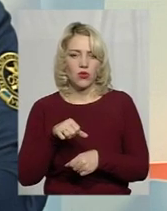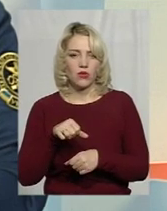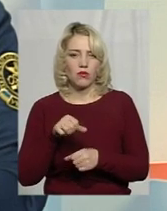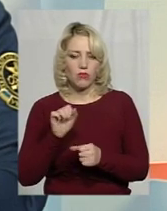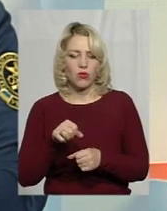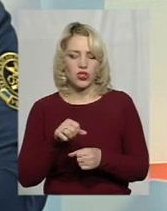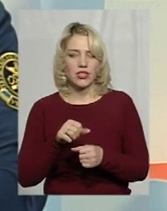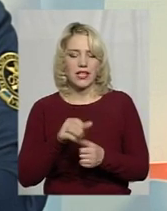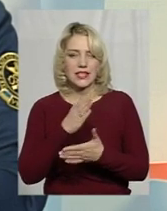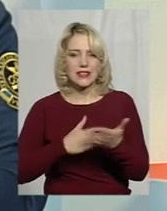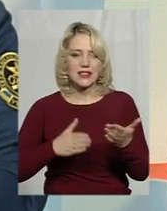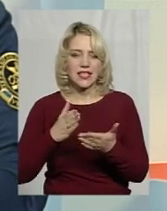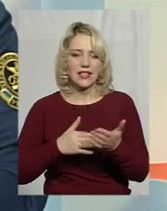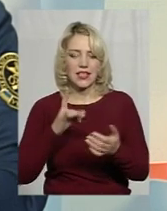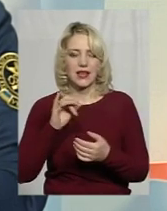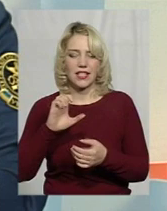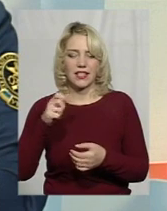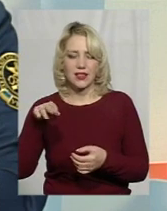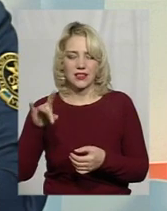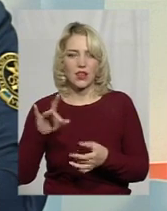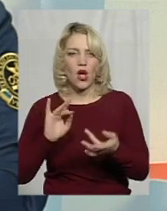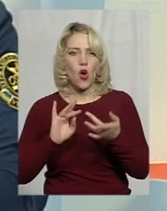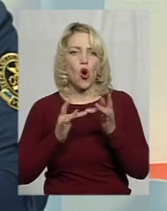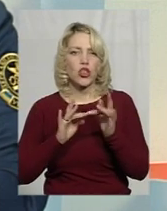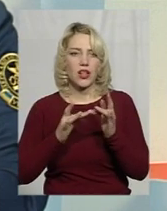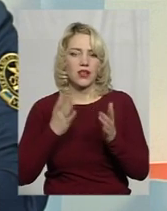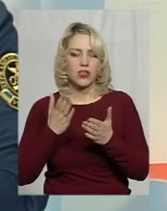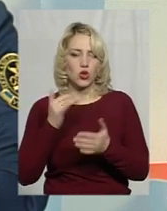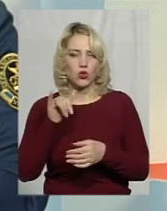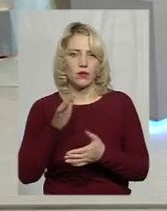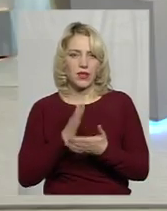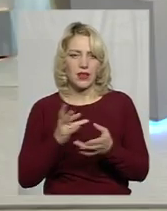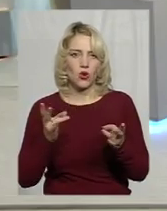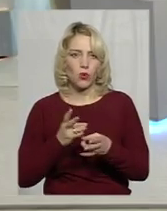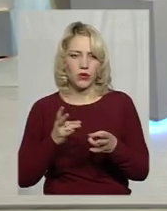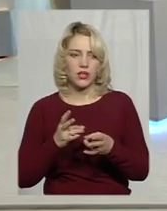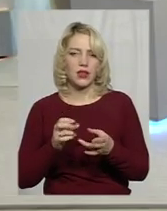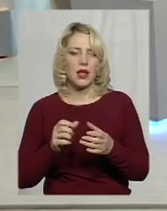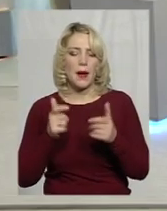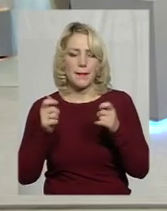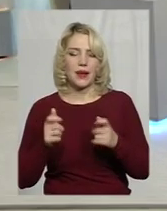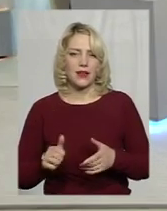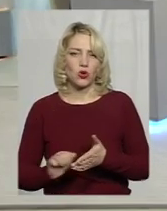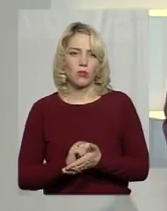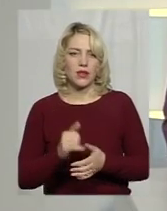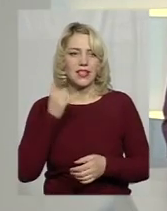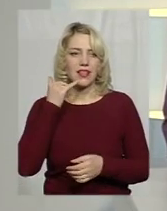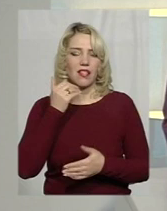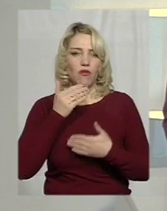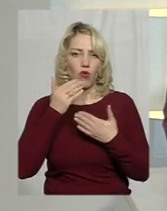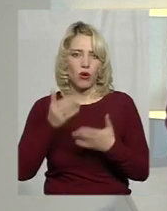виїжджаючи. Якщо в тебе є необхідний пакет документів, я сьогодні… я вас призупиню, бо маємо телефонний дзвінок.